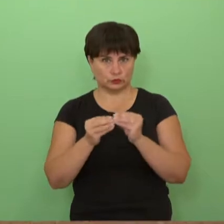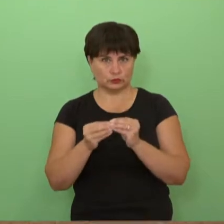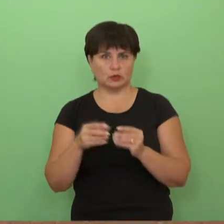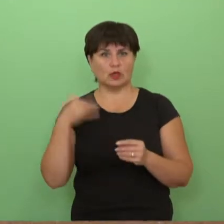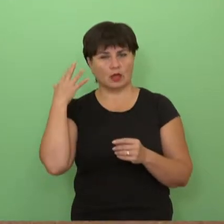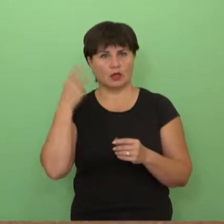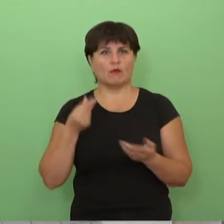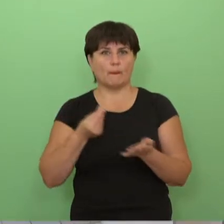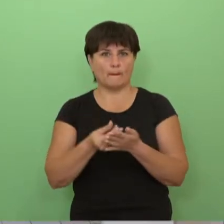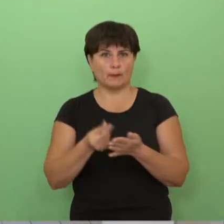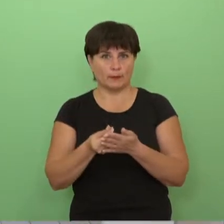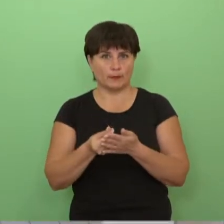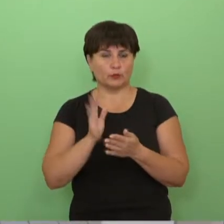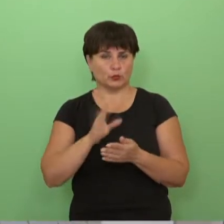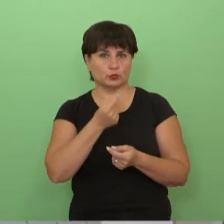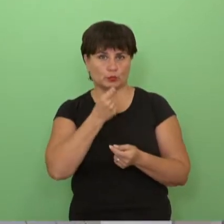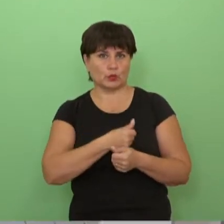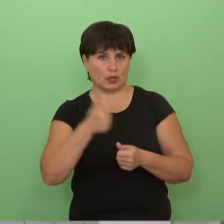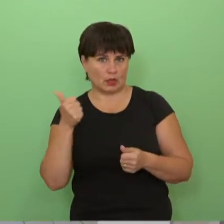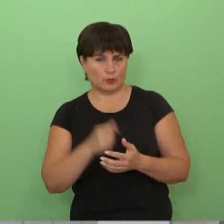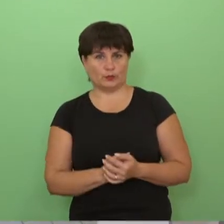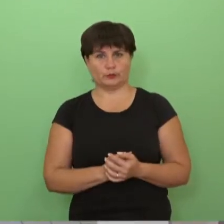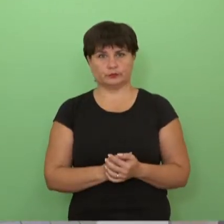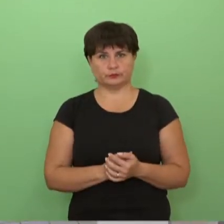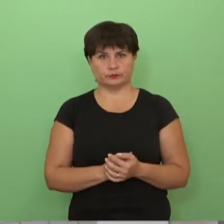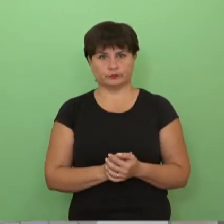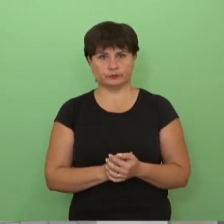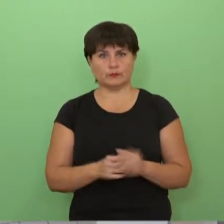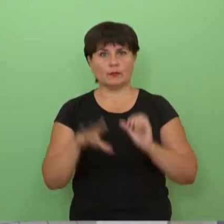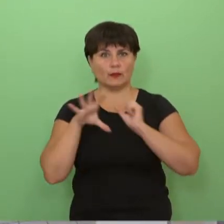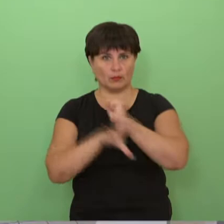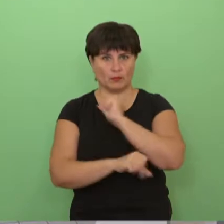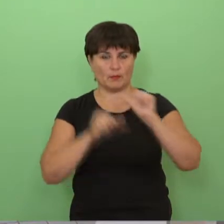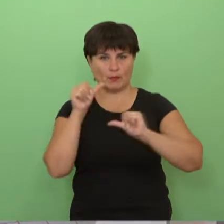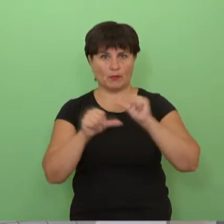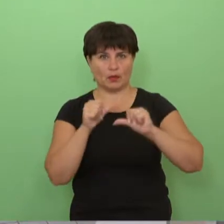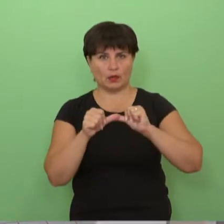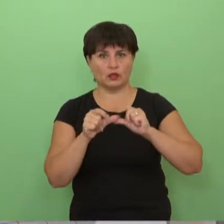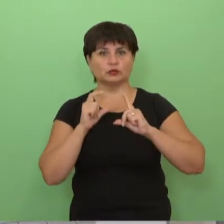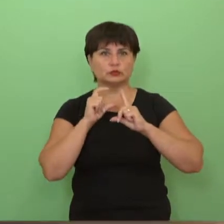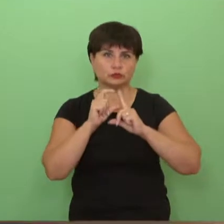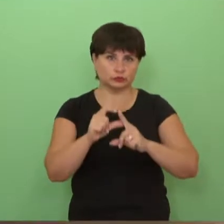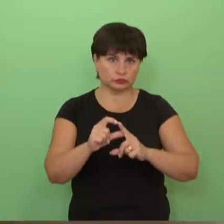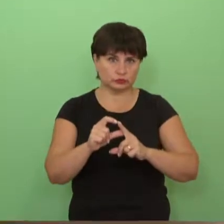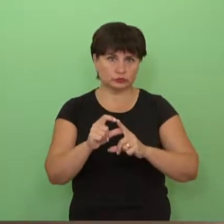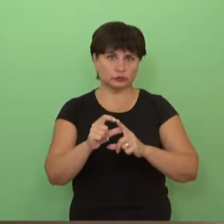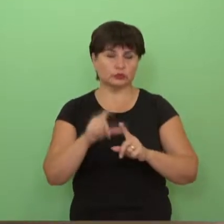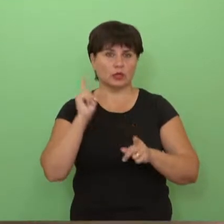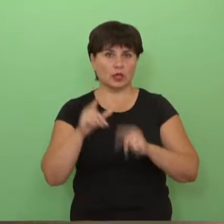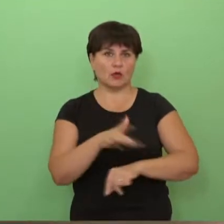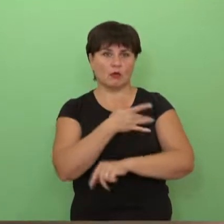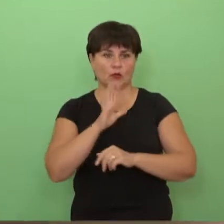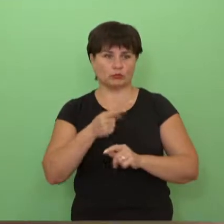kad finansinė padėtis šiek tiek pagerės. Ne visiškai, aišku, bet šiek tiek. O galia metų žada, jeigu